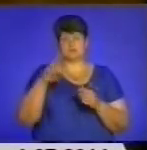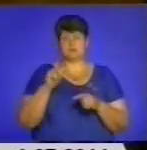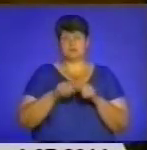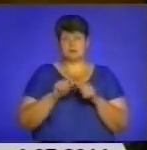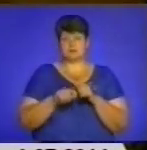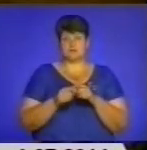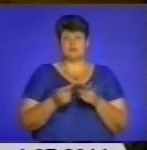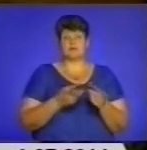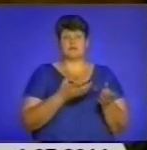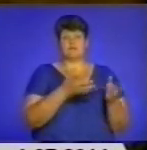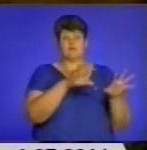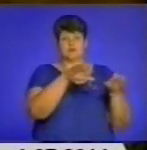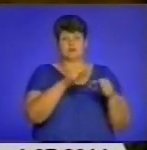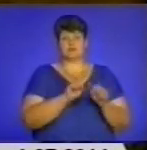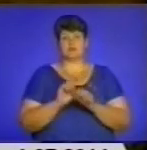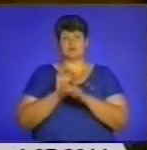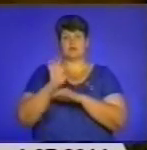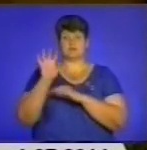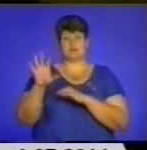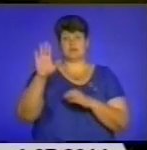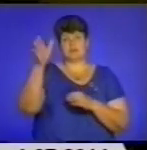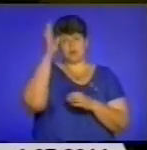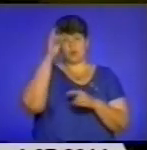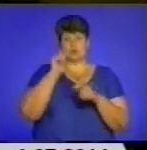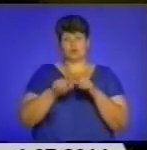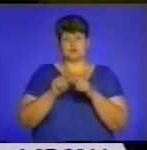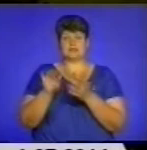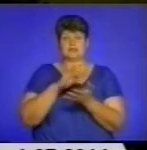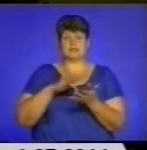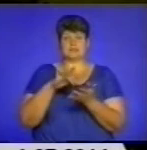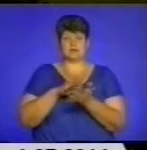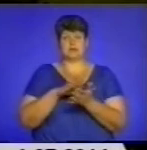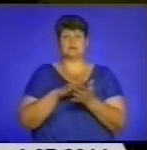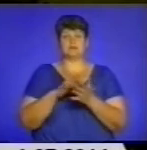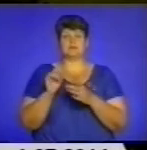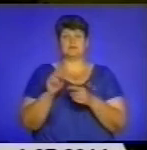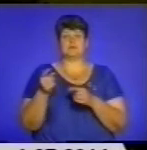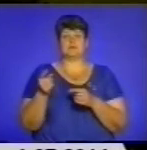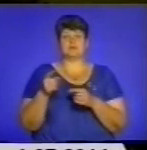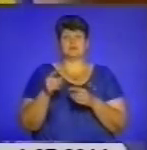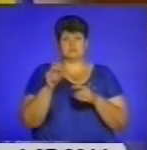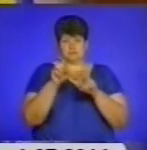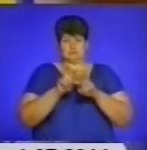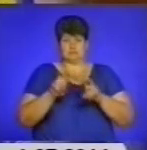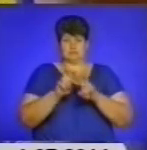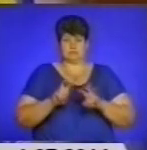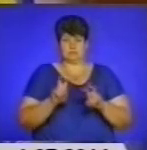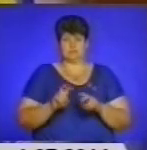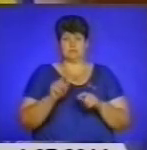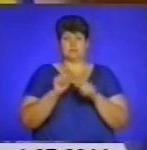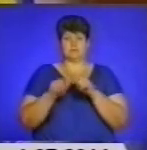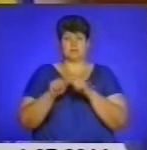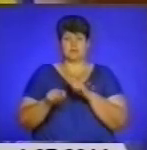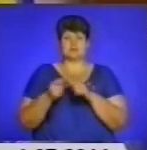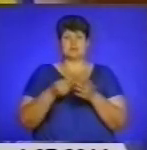Вилучено направлено науково-дослідний експерток криміналістичний центр при управлінні МВС України Тернопільської області на дослідження. Дану подію внесено